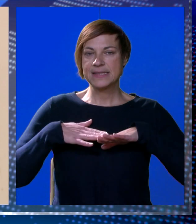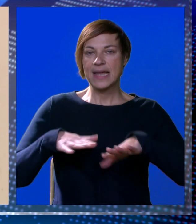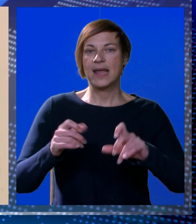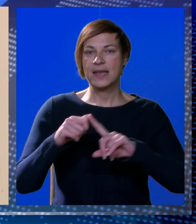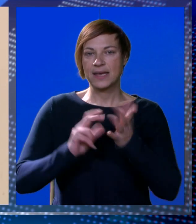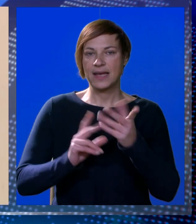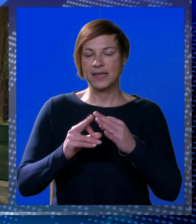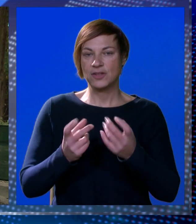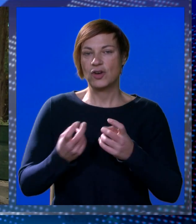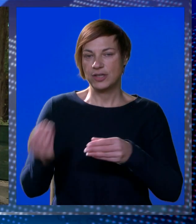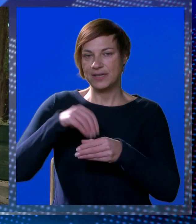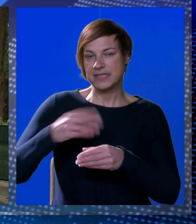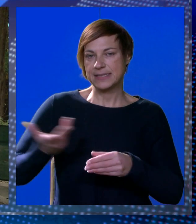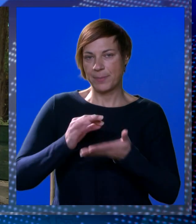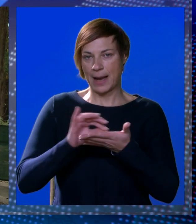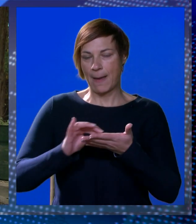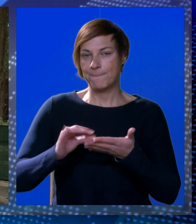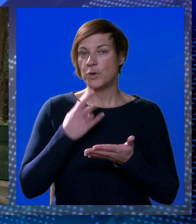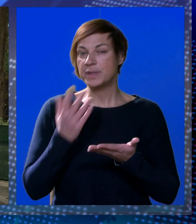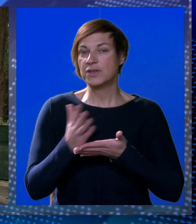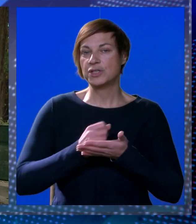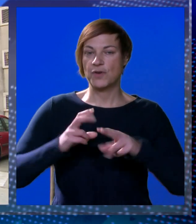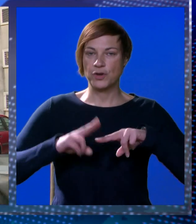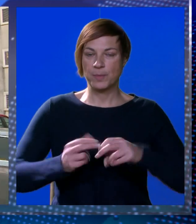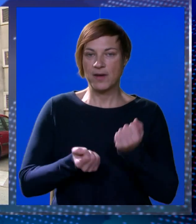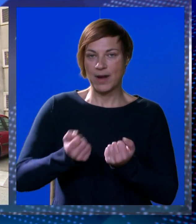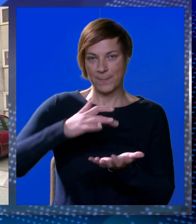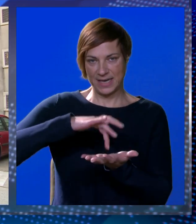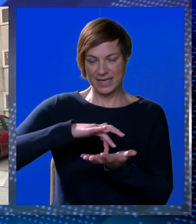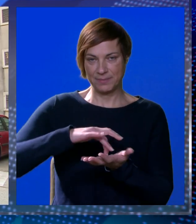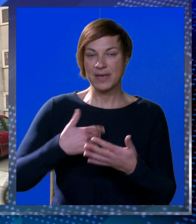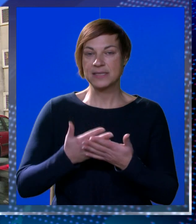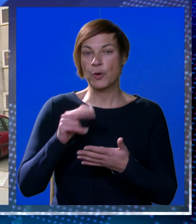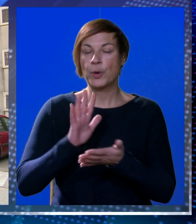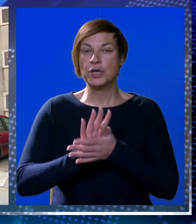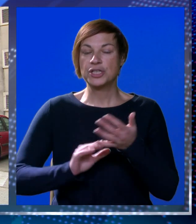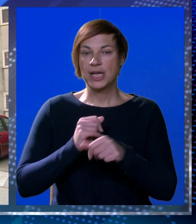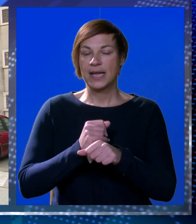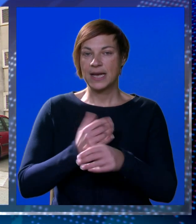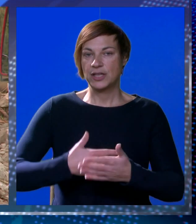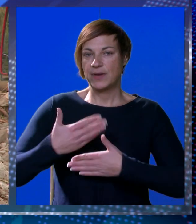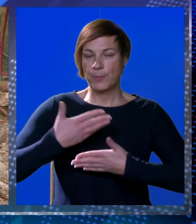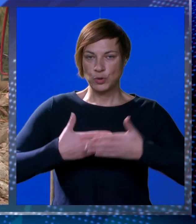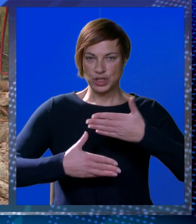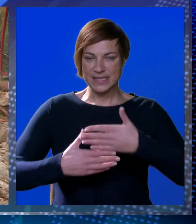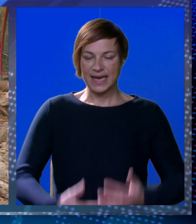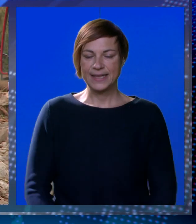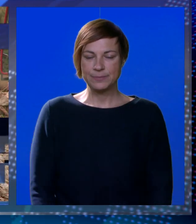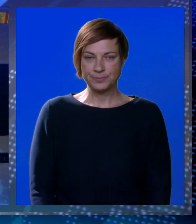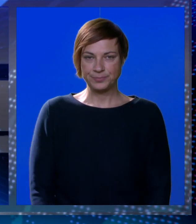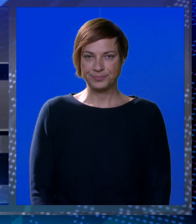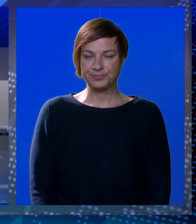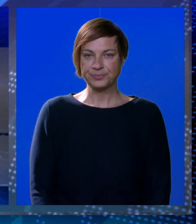Stanari Kajringtonke od investitora zaprimili popis onih koji ostvaraju pravo na parking mjesto, krenuli radovi na izgradnji buduće zgrade.